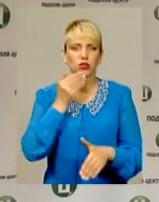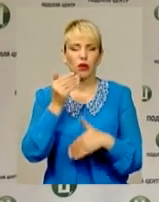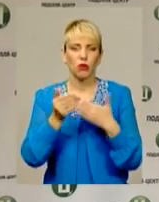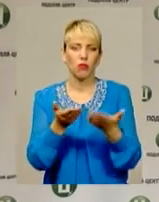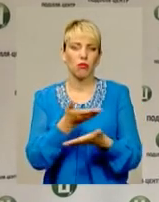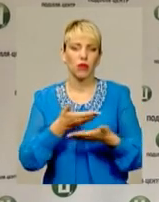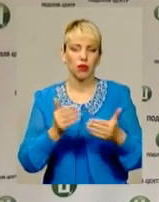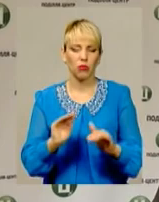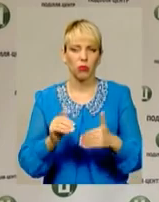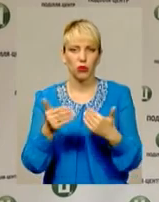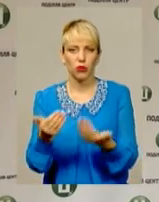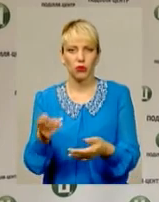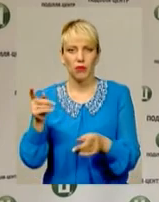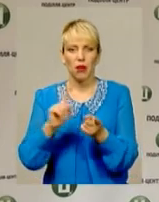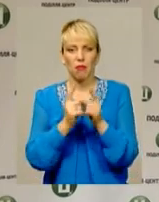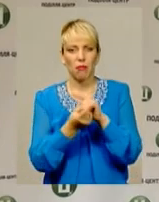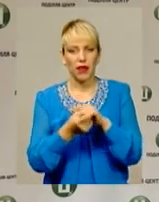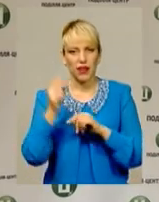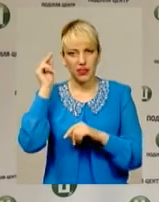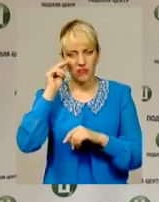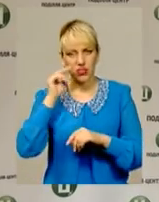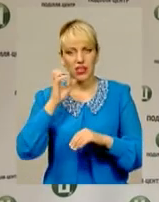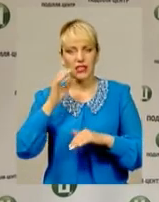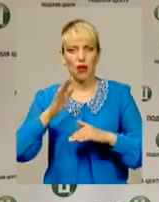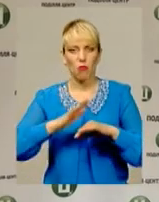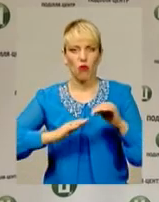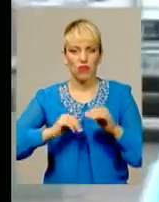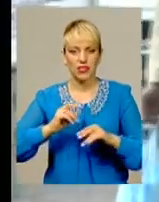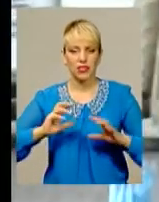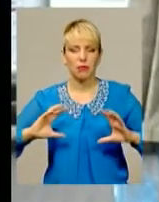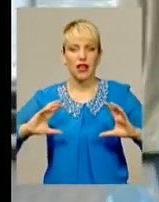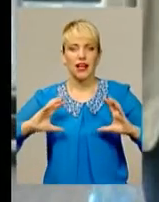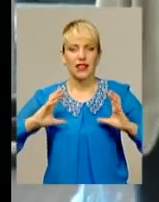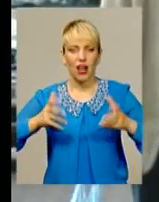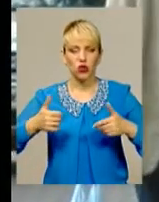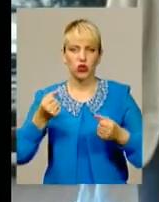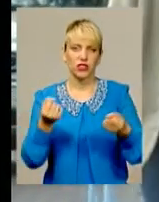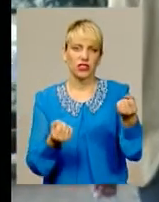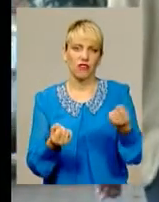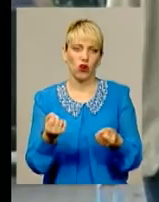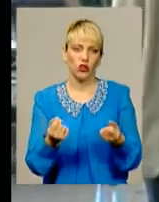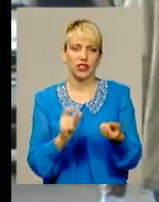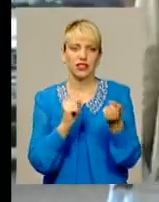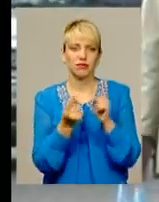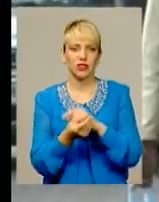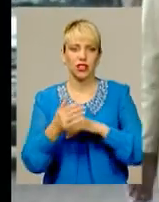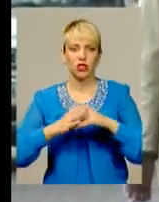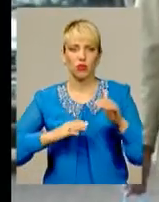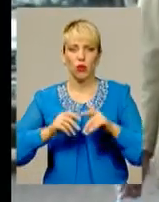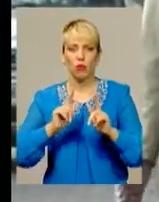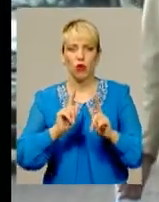пропонуємо перенамчання за професіями тракторист різних категорій, водій. Змінити професію погодилися лише 70